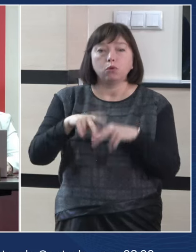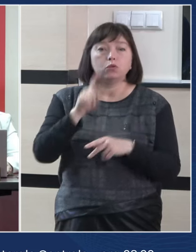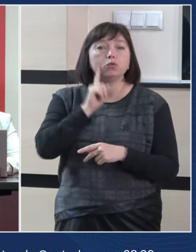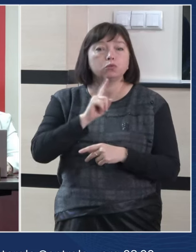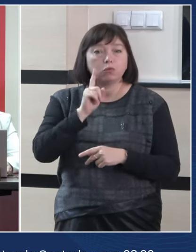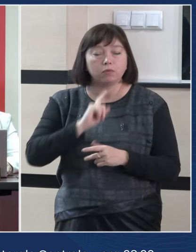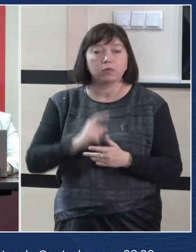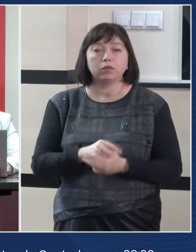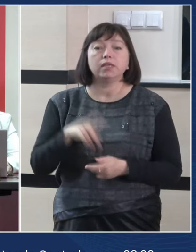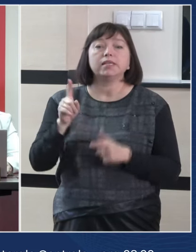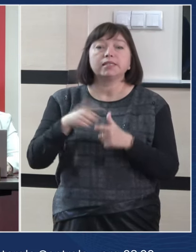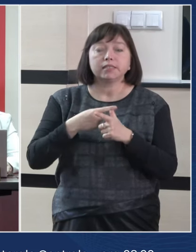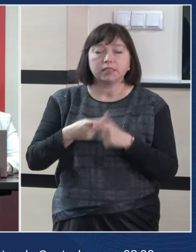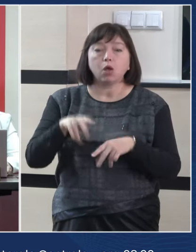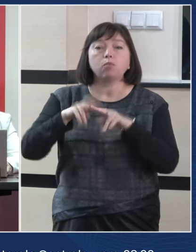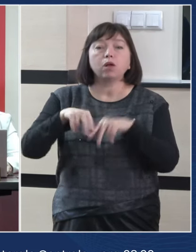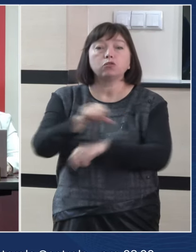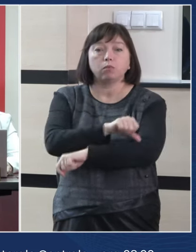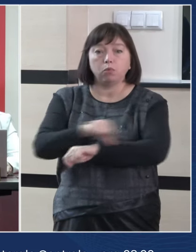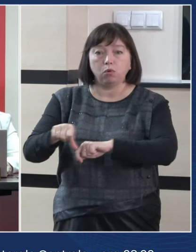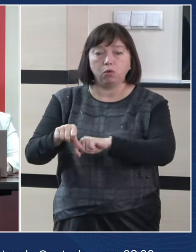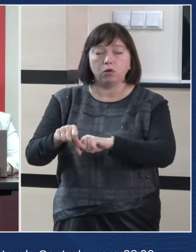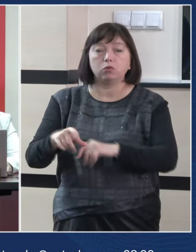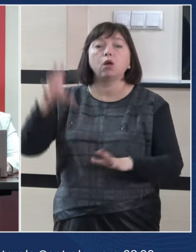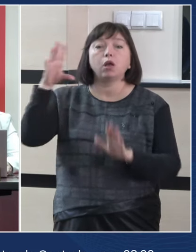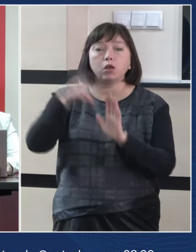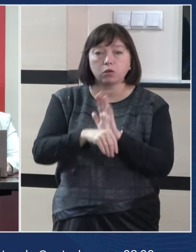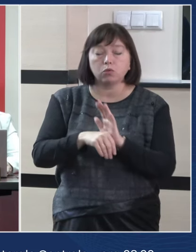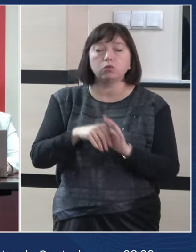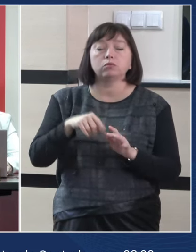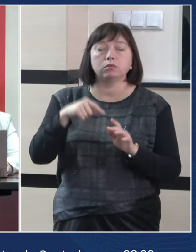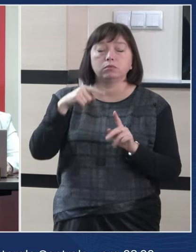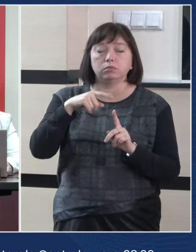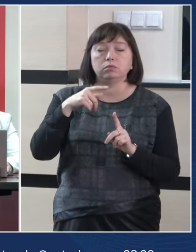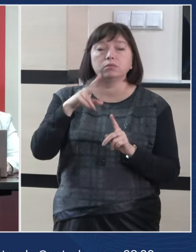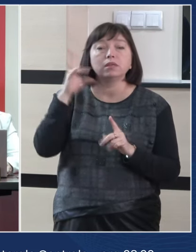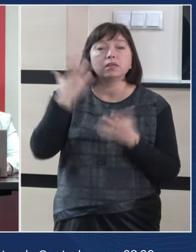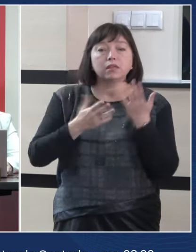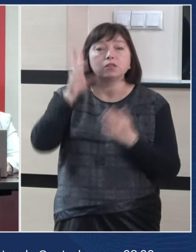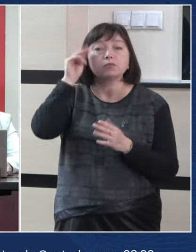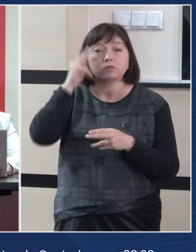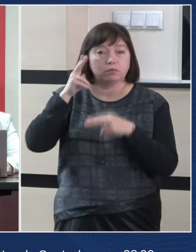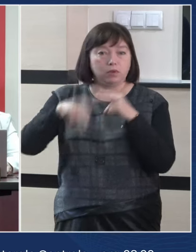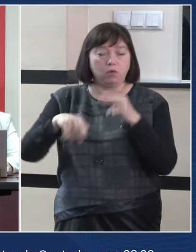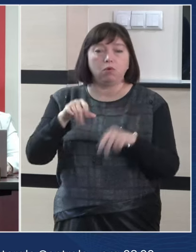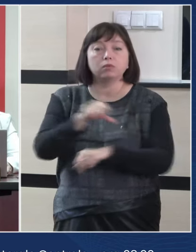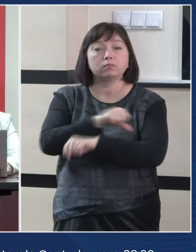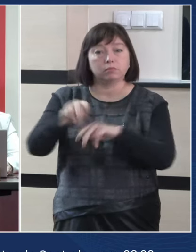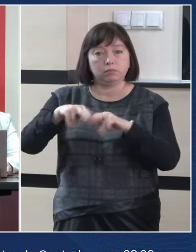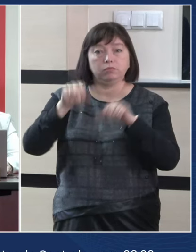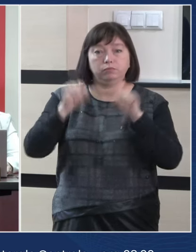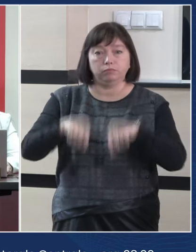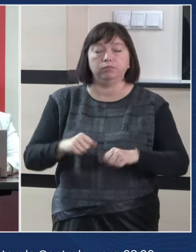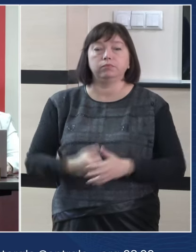provizoriu sau a pașaportului, inclusiv cu termenul de valabilitate expirată.